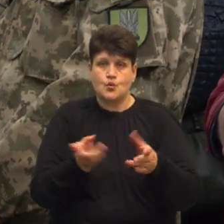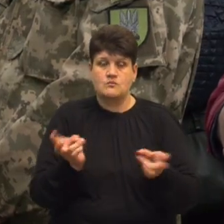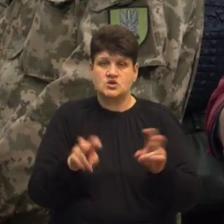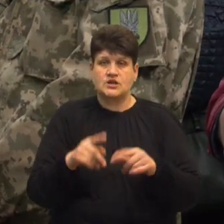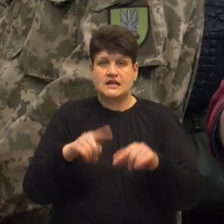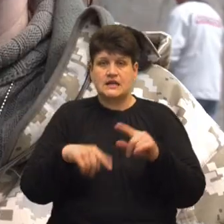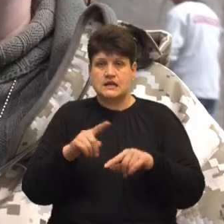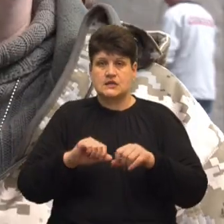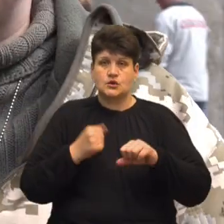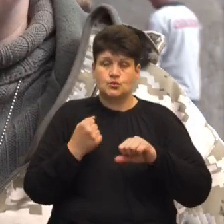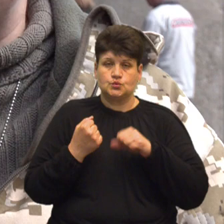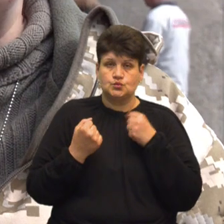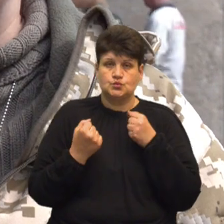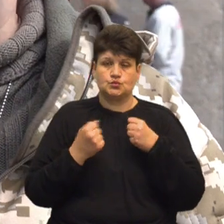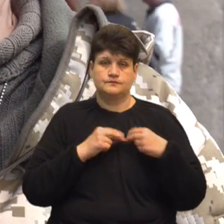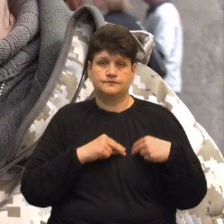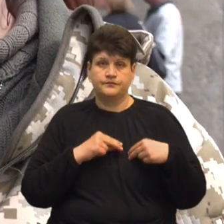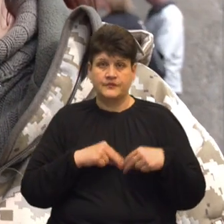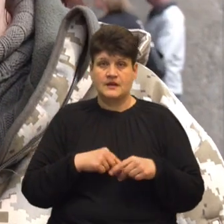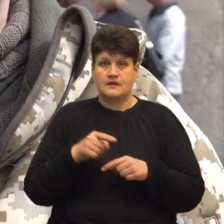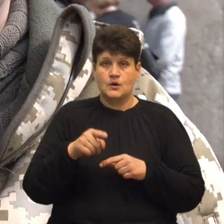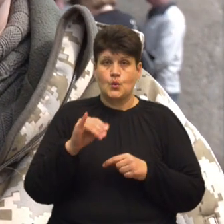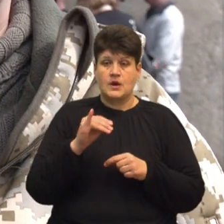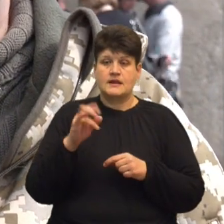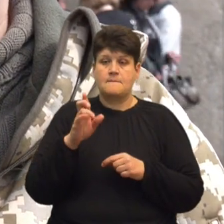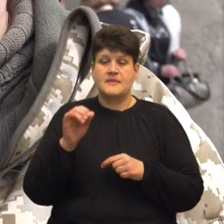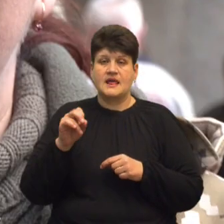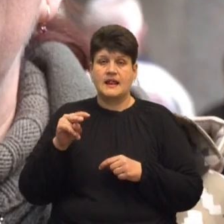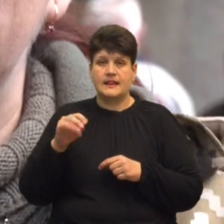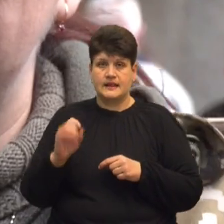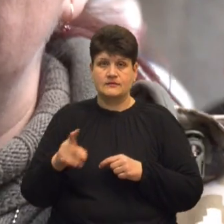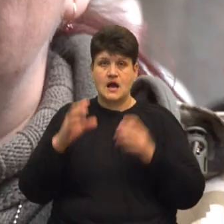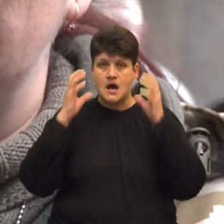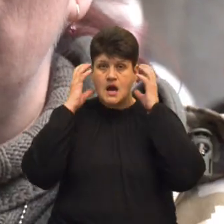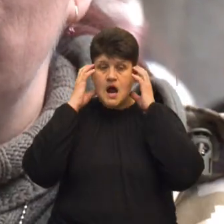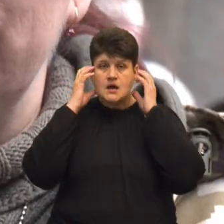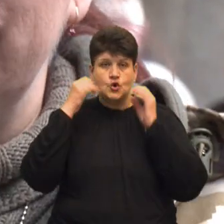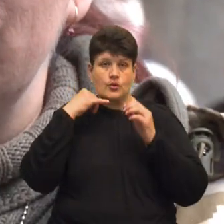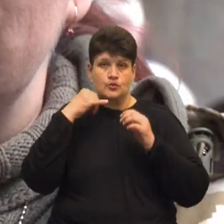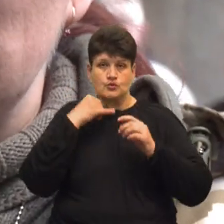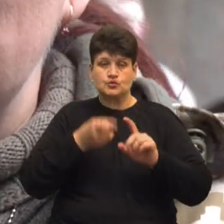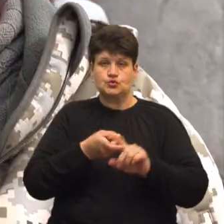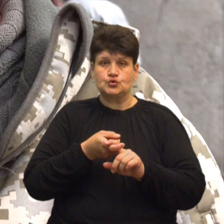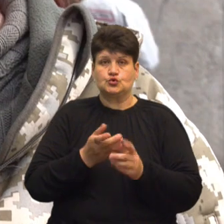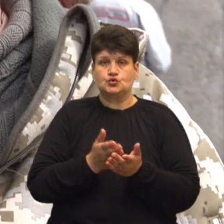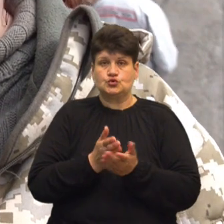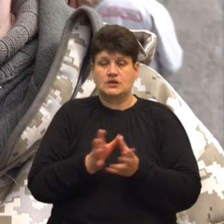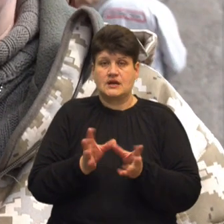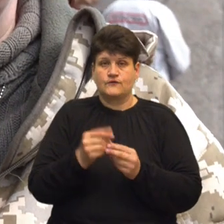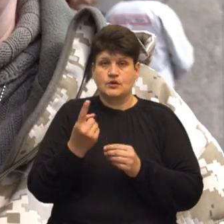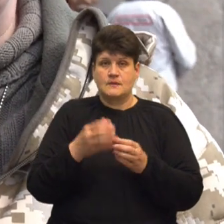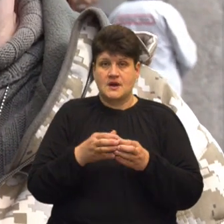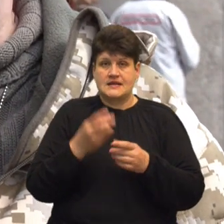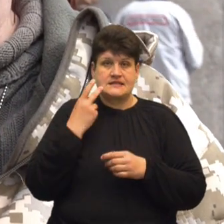друзі та побратими. Серед них – Уляна Білик. Жінка-радіотелефоністка. Служила разом з Юрієм в одній бригаді. Він завжди